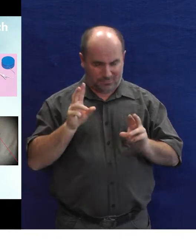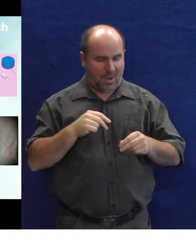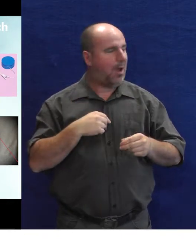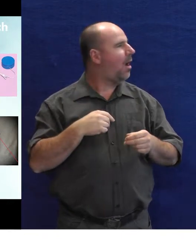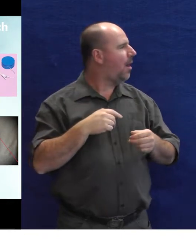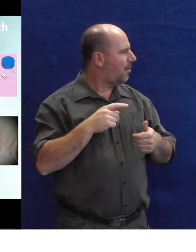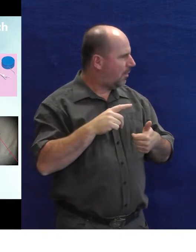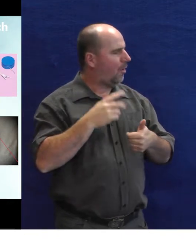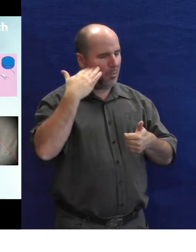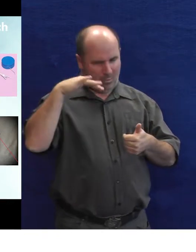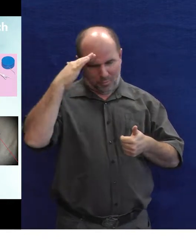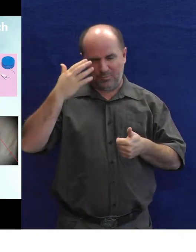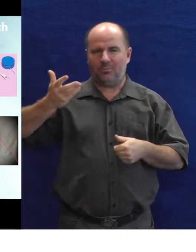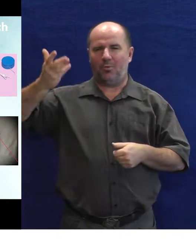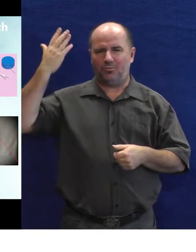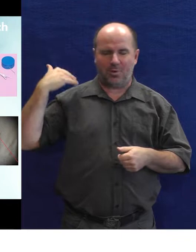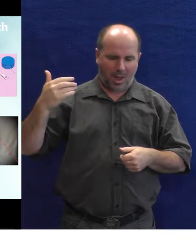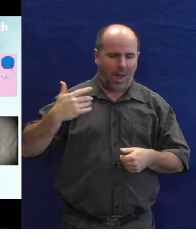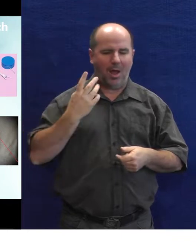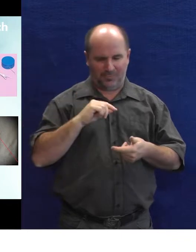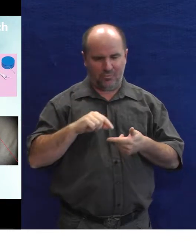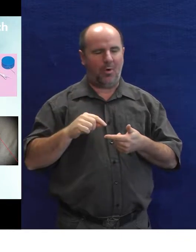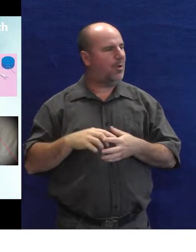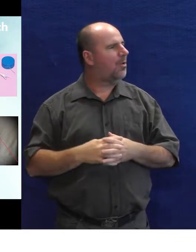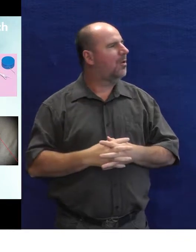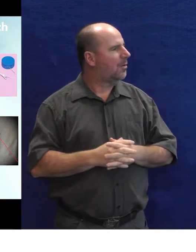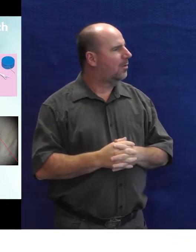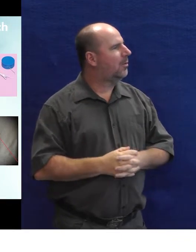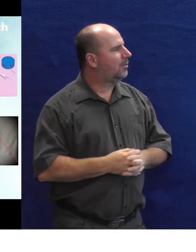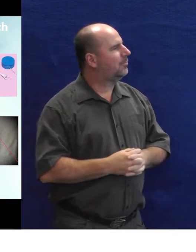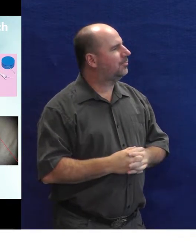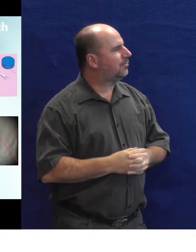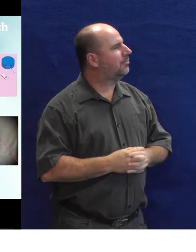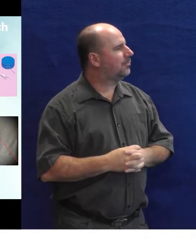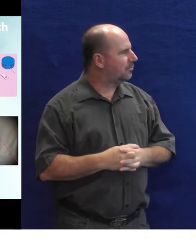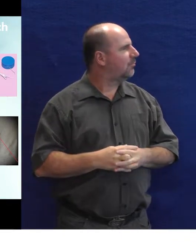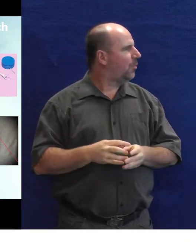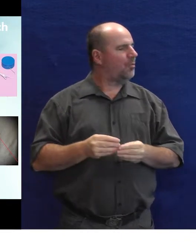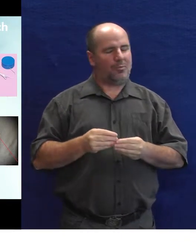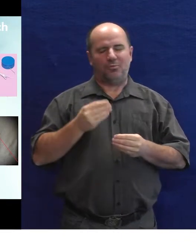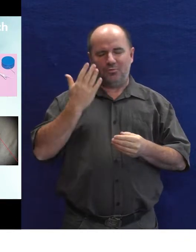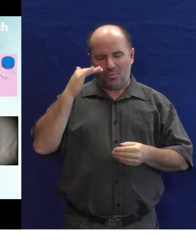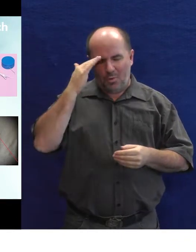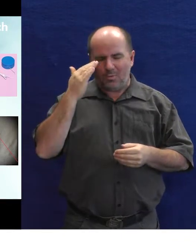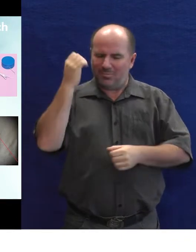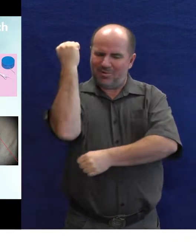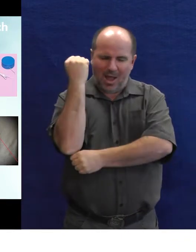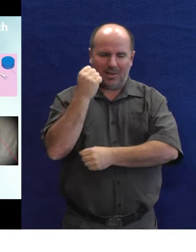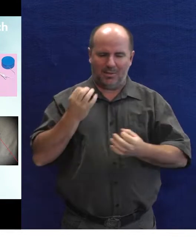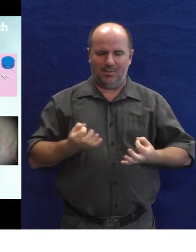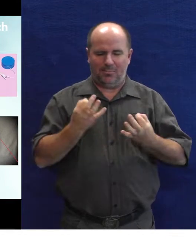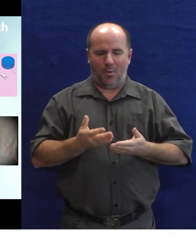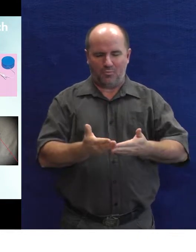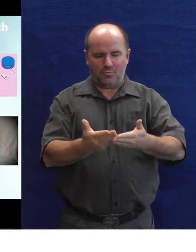byly takové úplně první počátky, někdy ještě před rokem 2000 ještě nebylo inspo, my už jsme řešili výrobu pomůcek